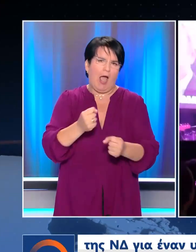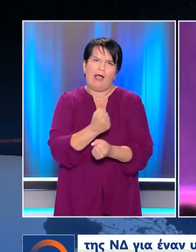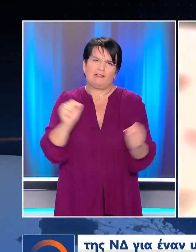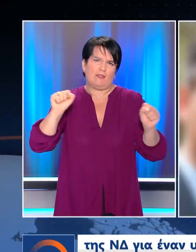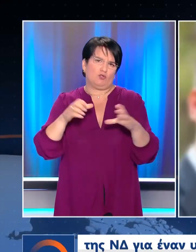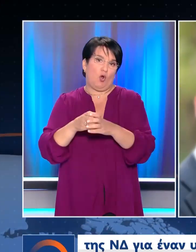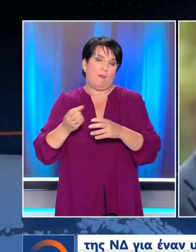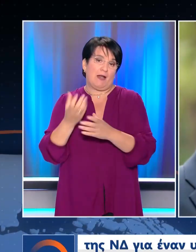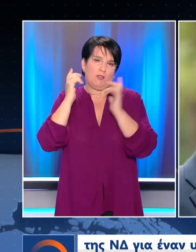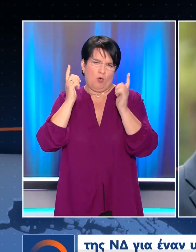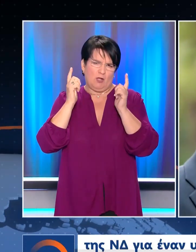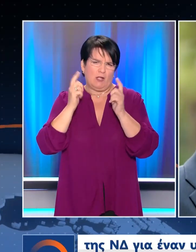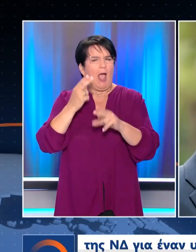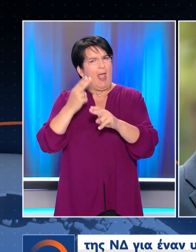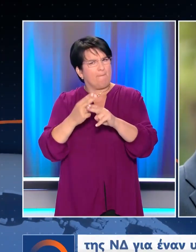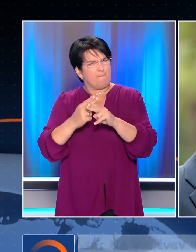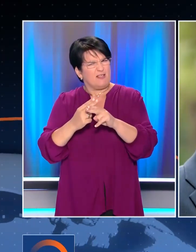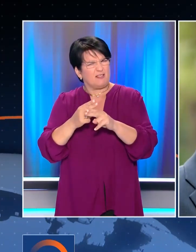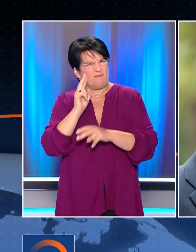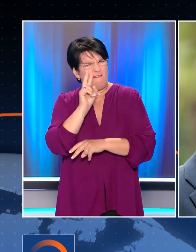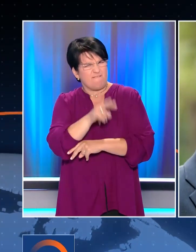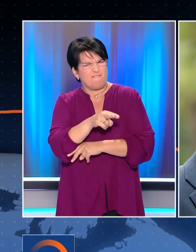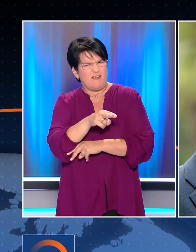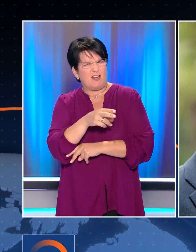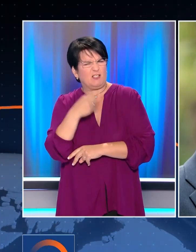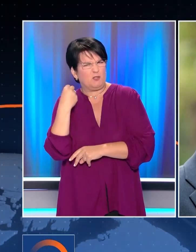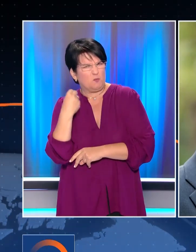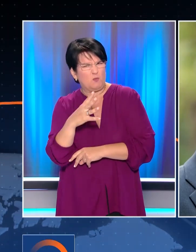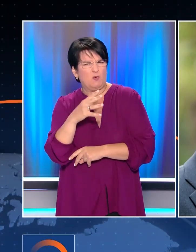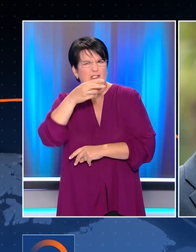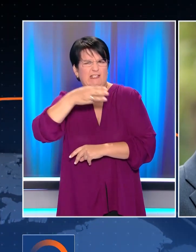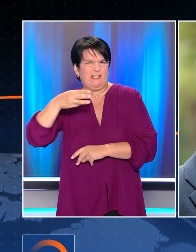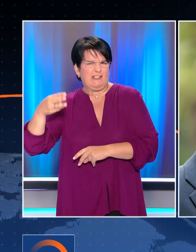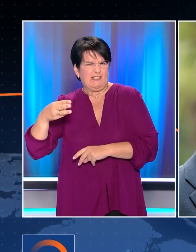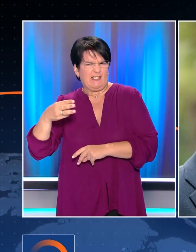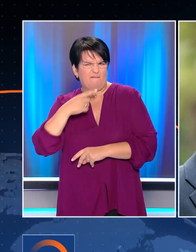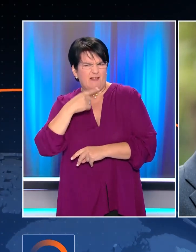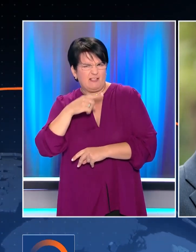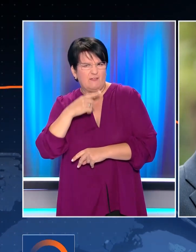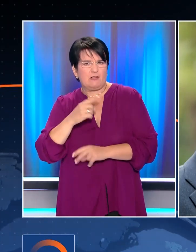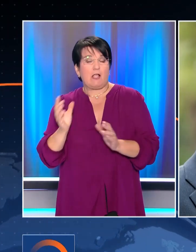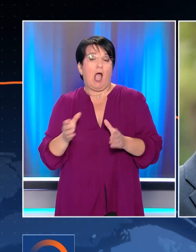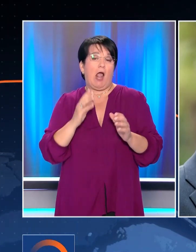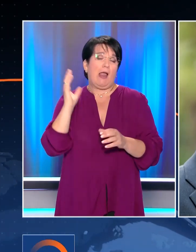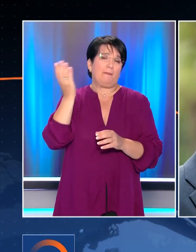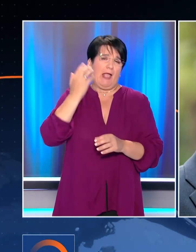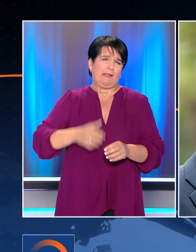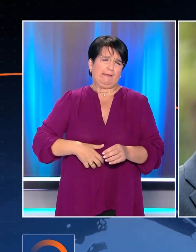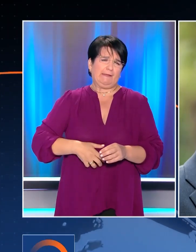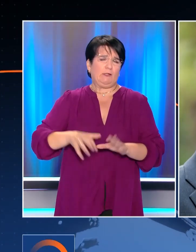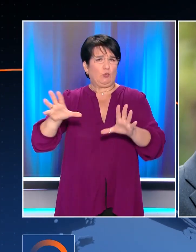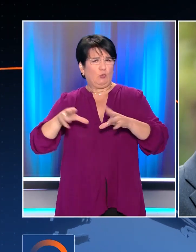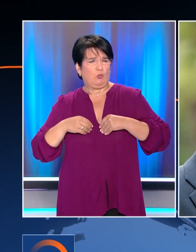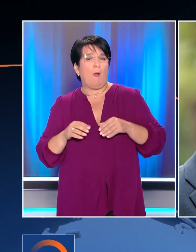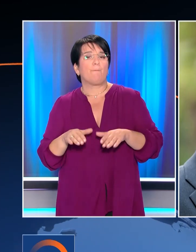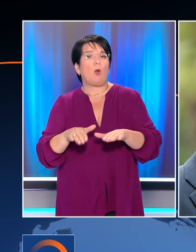χαρακτήρες Πρόκειται πια για επίσημη προώθηση Του συγκεκριμένου χιδέου συνθήματος από τον ΣΥΡΙΖΑ Ενώ παράλληλα μέσω της δίθεν σάτυρας Ξεπλένει και υιοθετεί